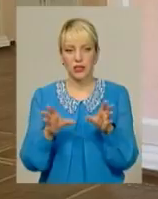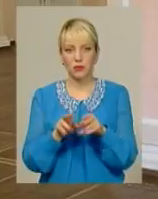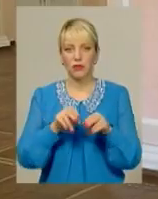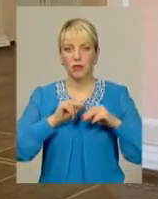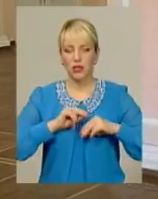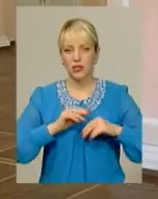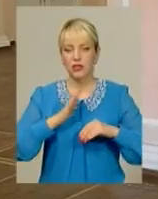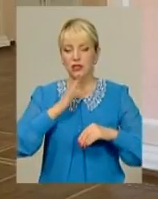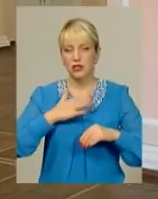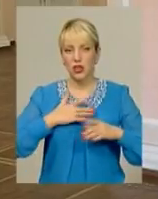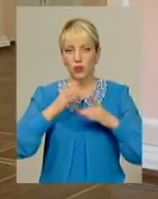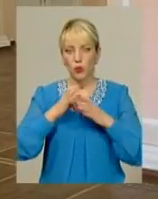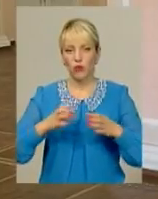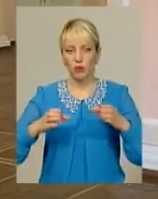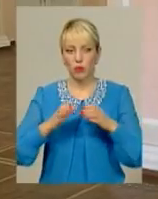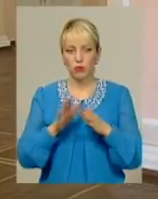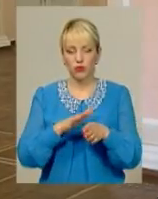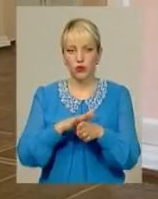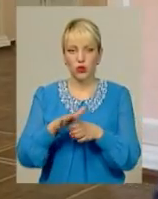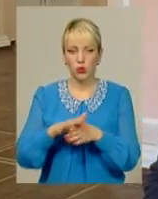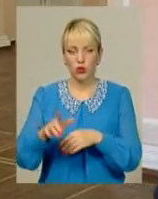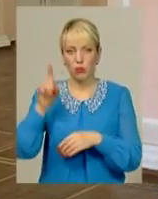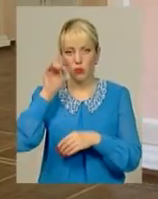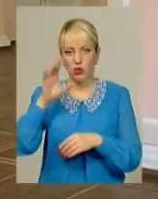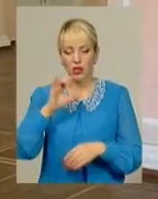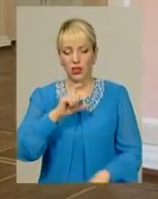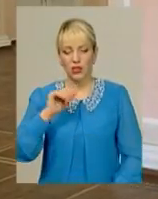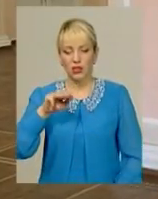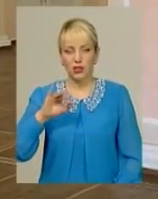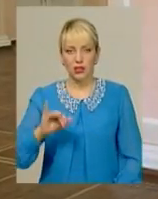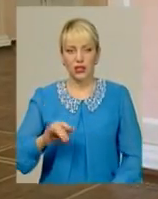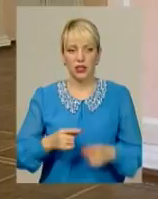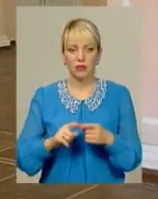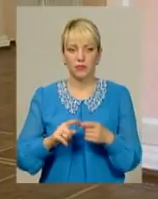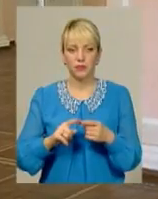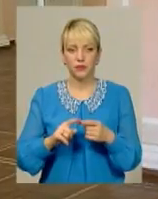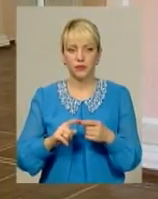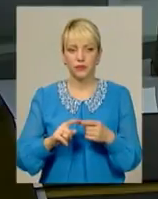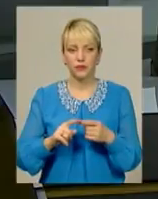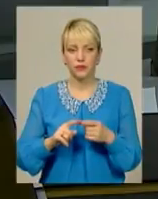оркестром будуть виконувати також популярні хіти. Європейські хіти популярної музики.